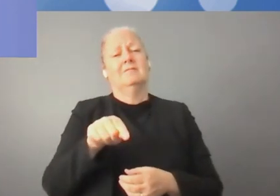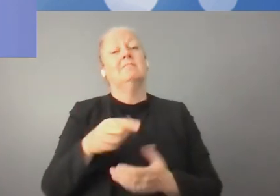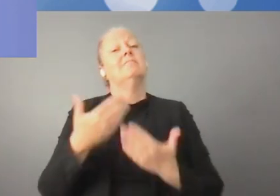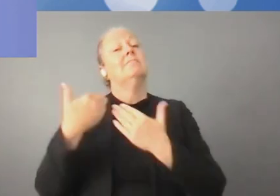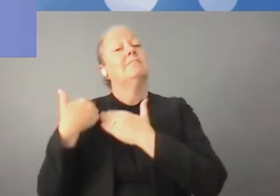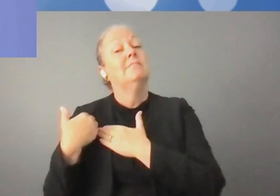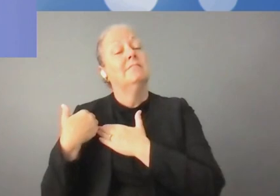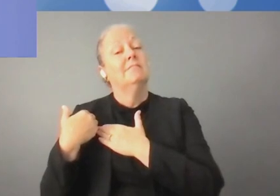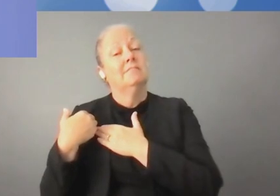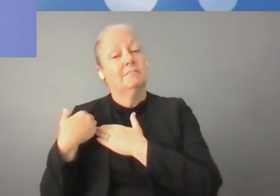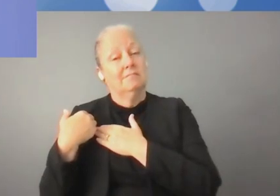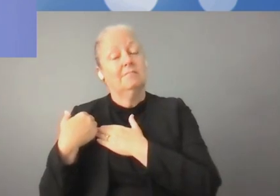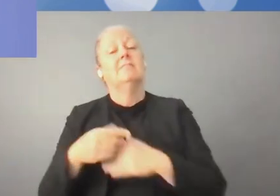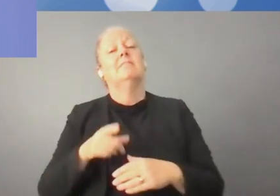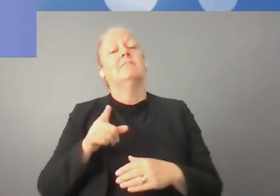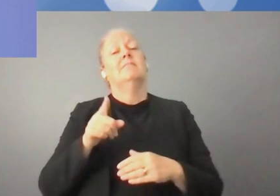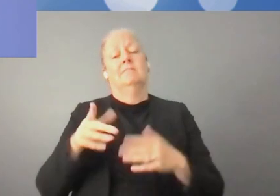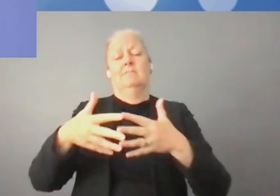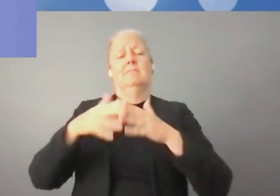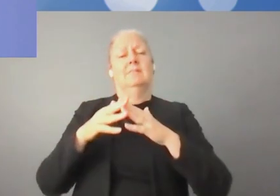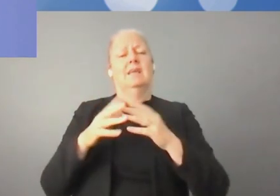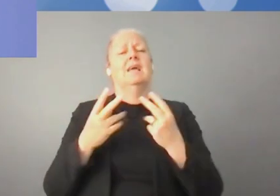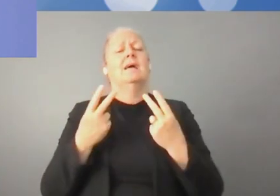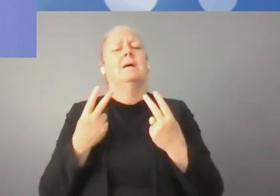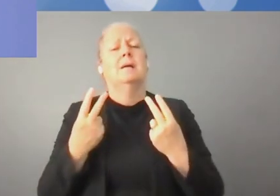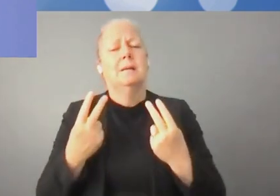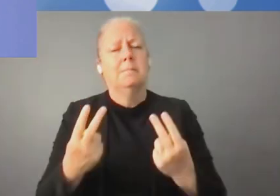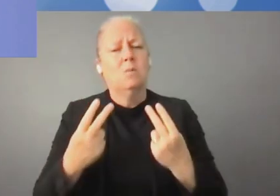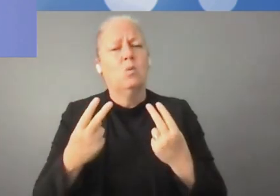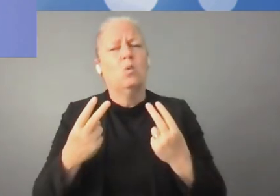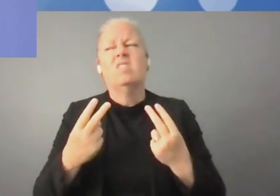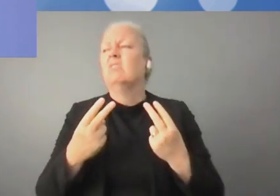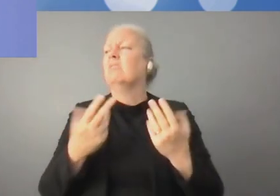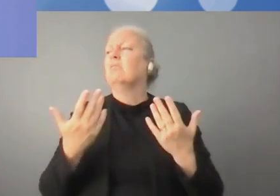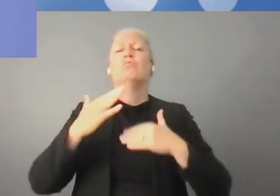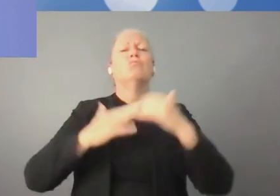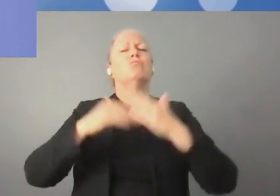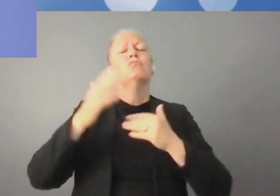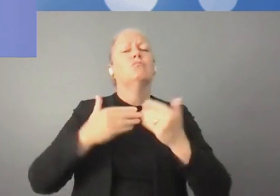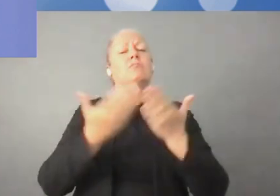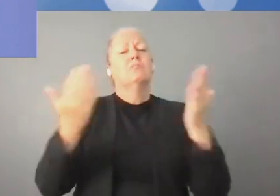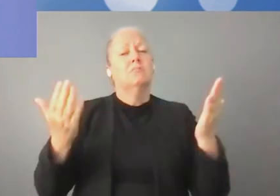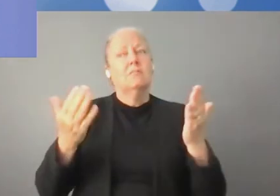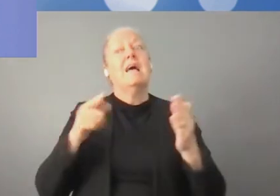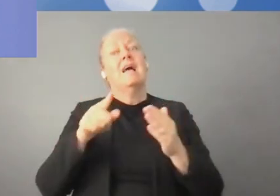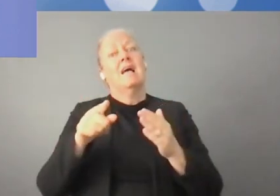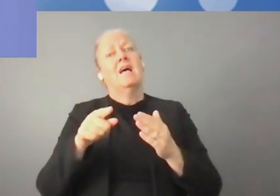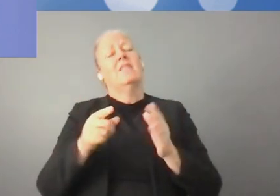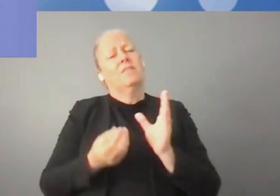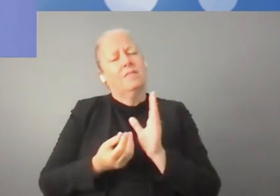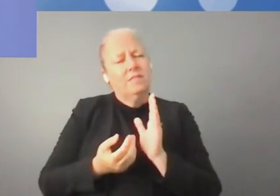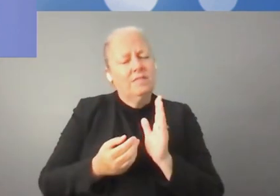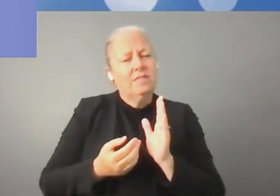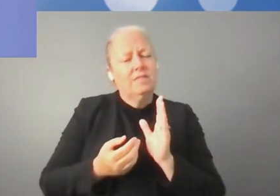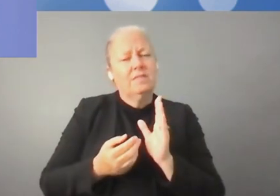Internet, mais au vrai Internet, à Internet neutre, libre et ouvert. Pas à un Internet qui enferme.